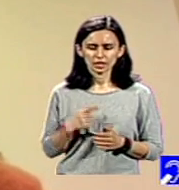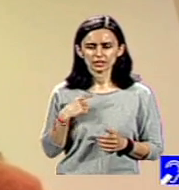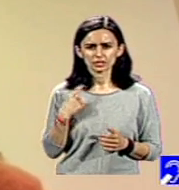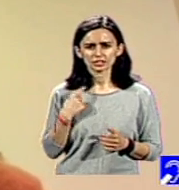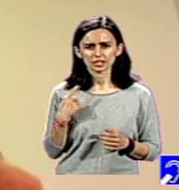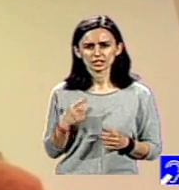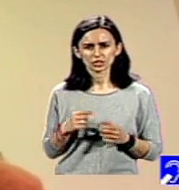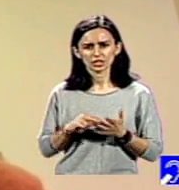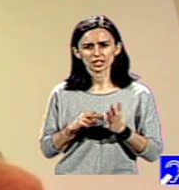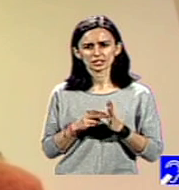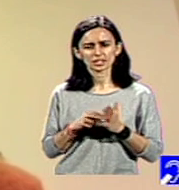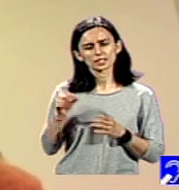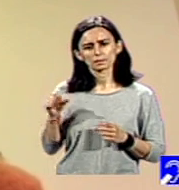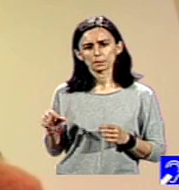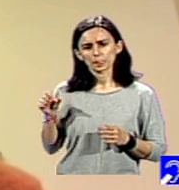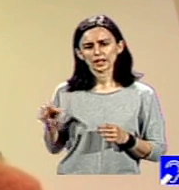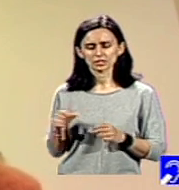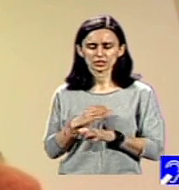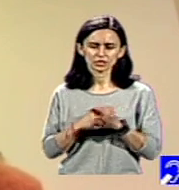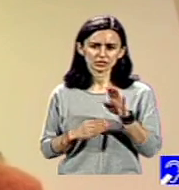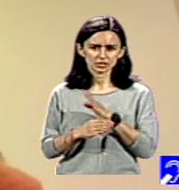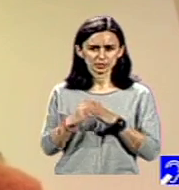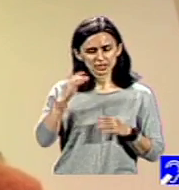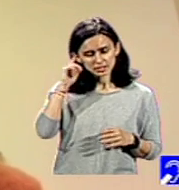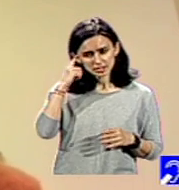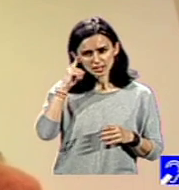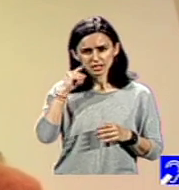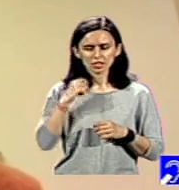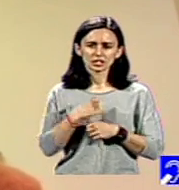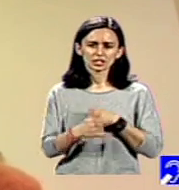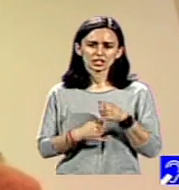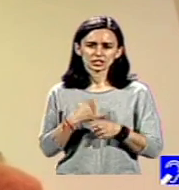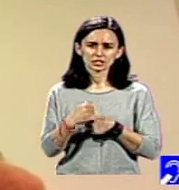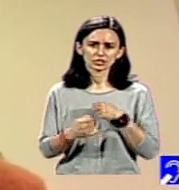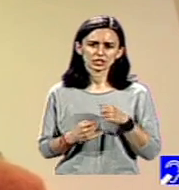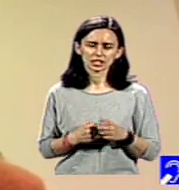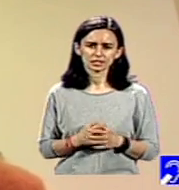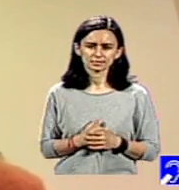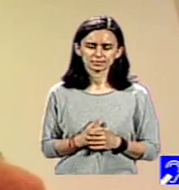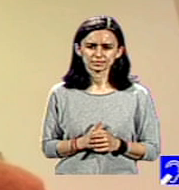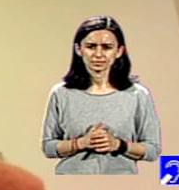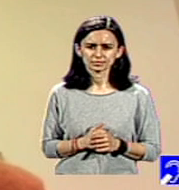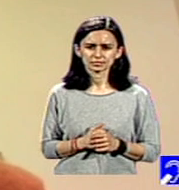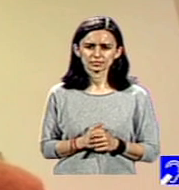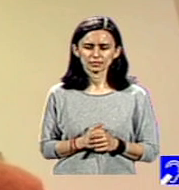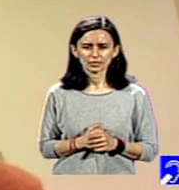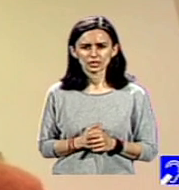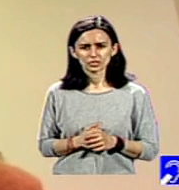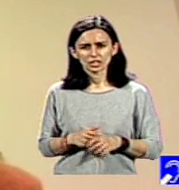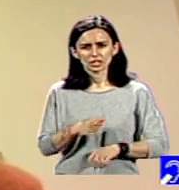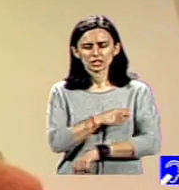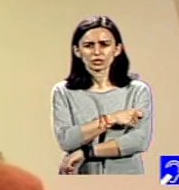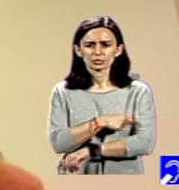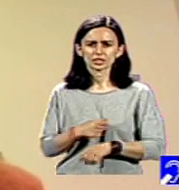organizația persoanelor cu dizabilități intelectuale la nivel internațional, respectiv Inclusion Europe, și la comitetul de